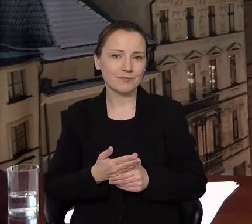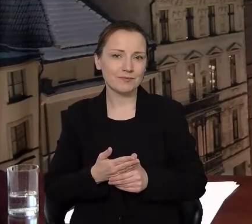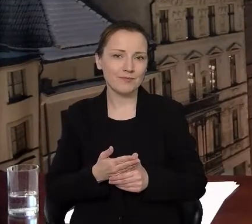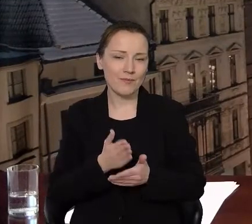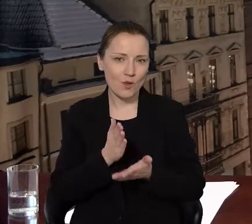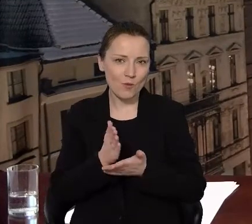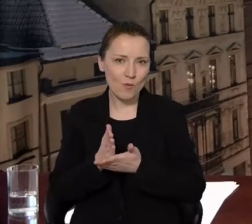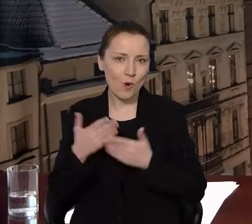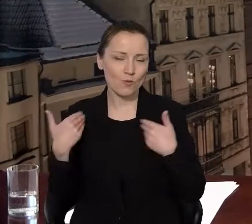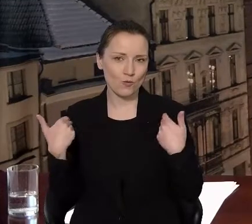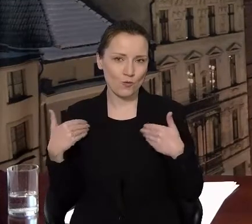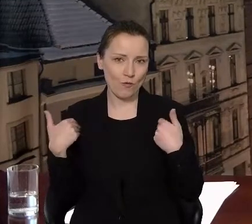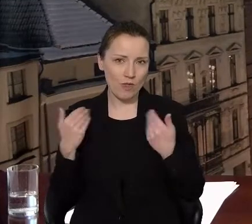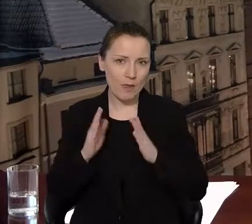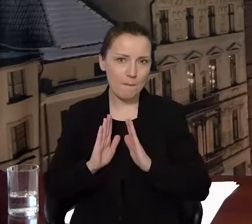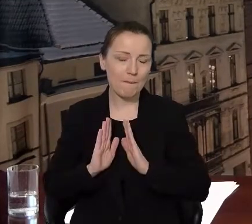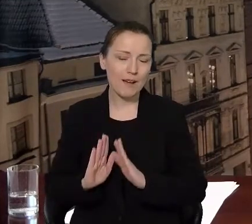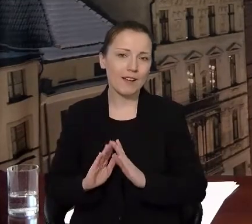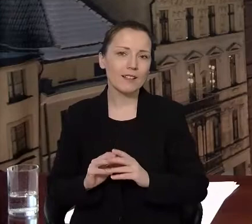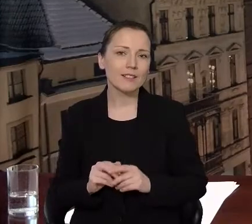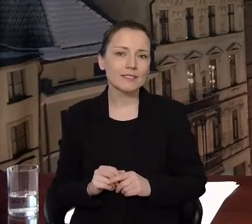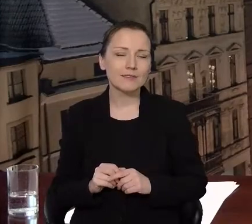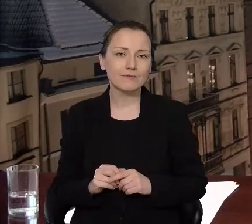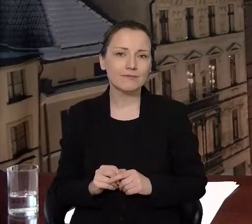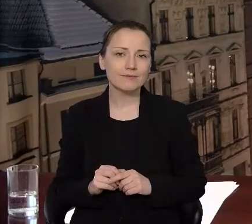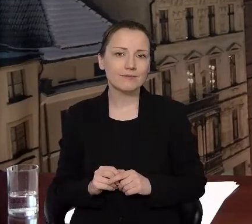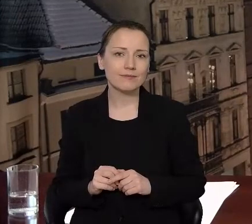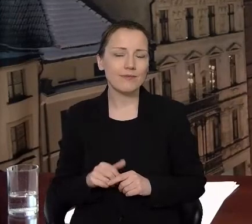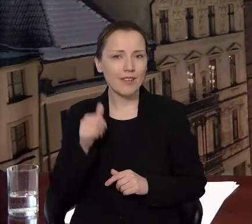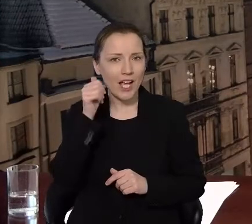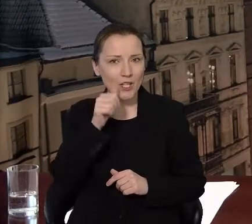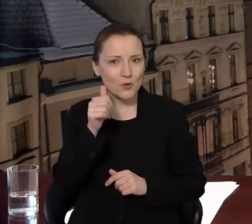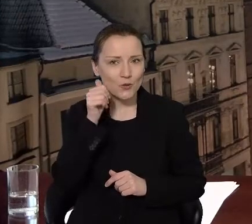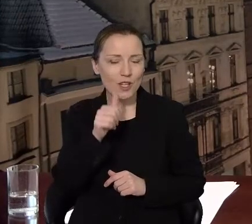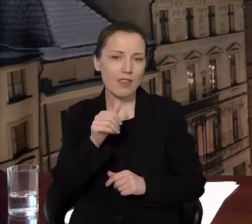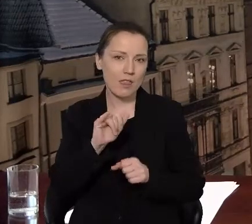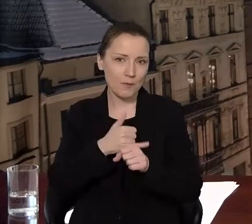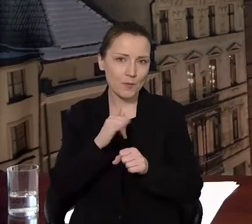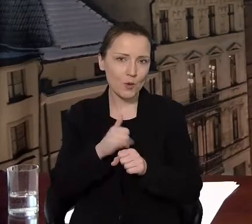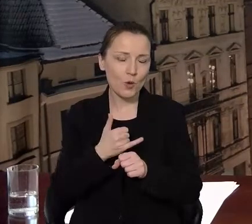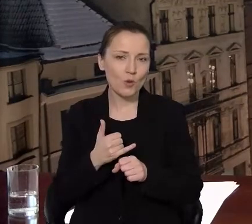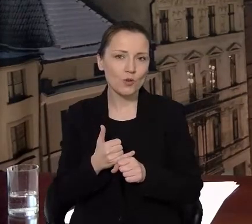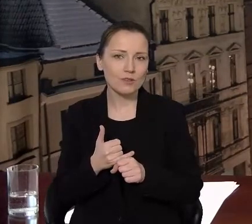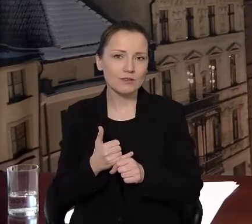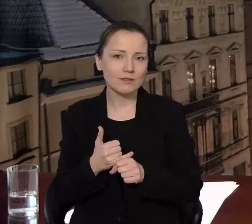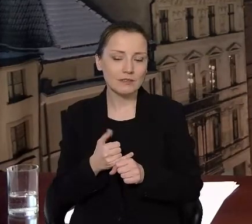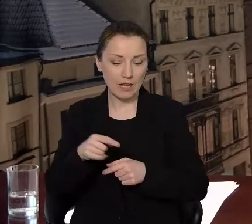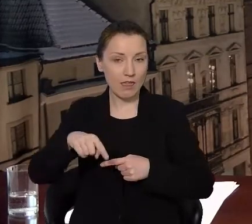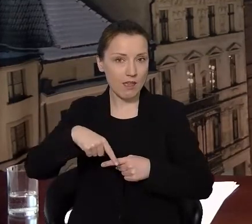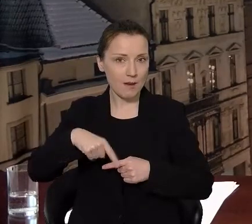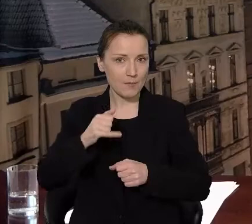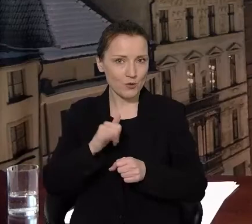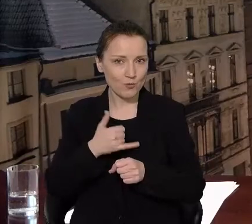zdrowotna w naszym mieście, a w dni robocze, takie jak najbliższy piątek, no tutaj mamy